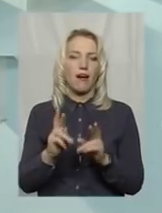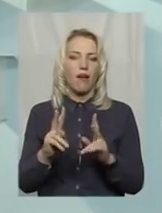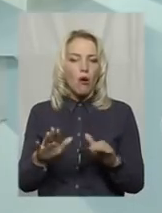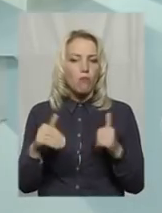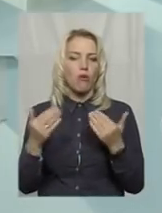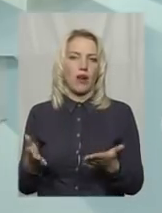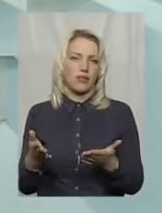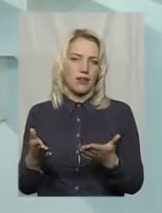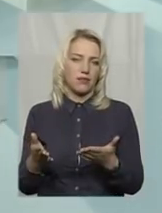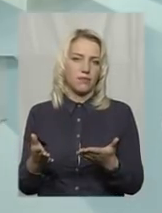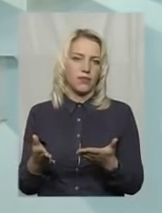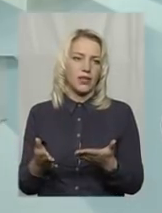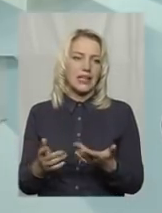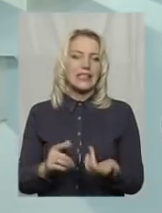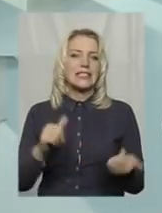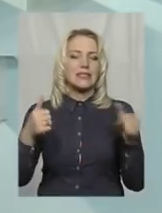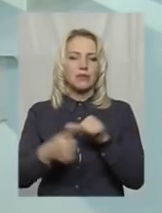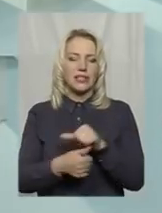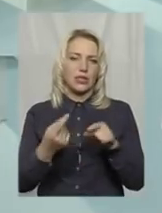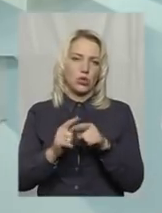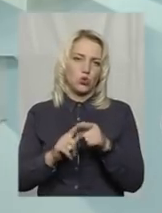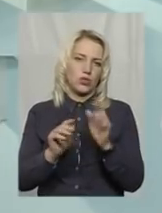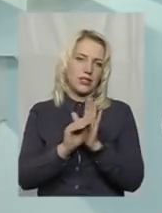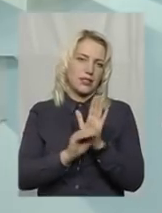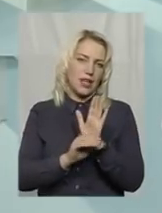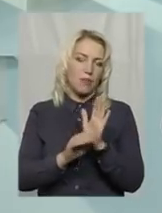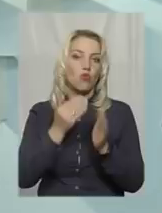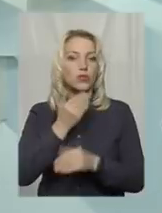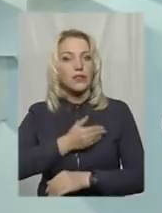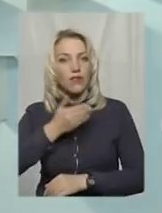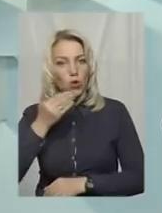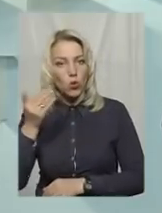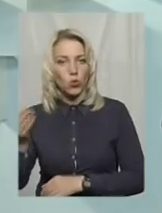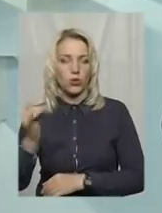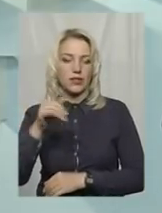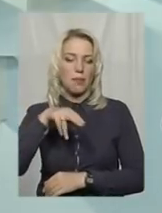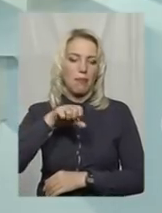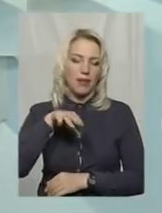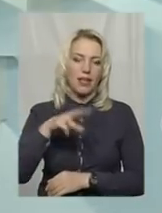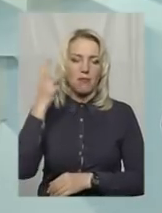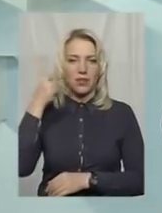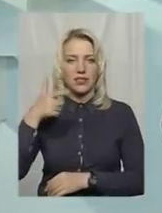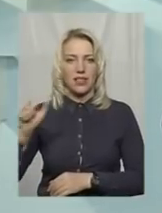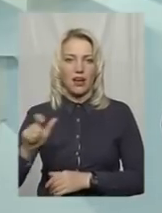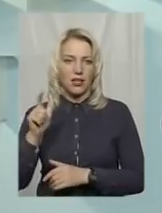запропонувати змінити цю систему, звернутися в ПАД «Хмельницьгаз».